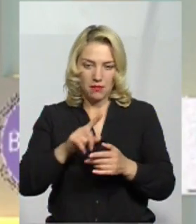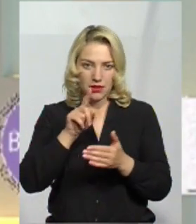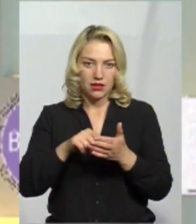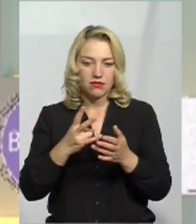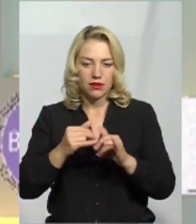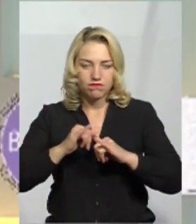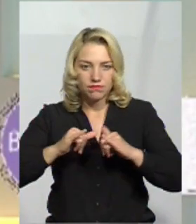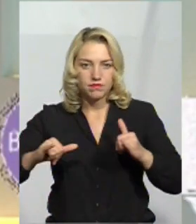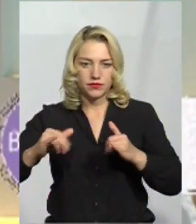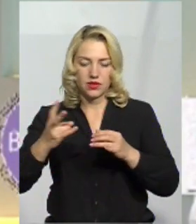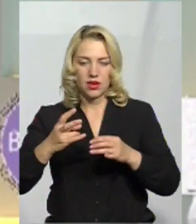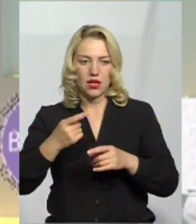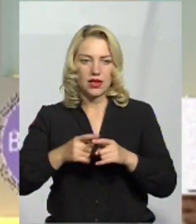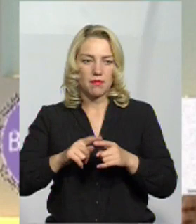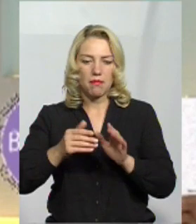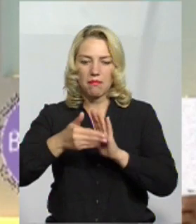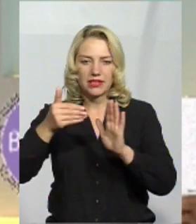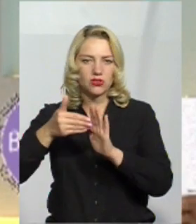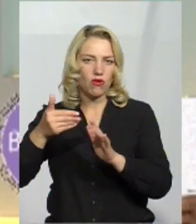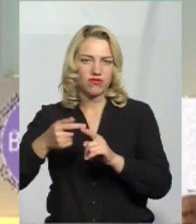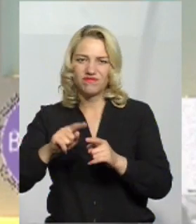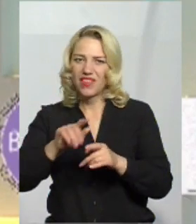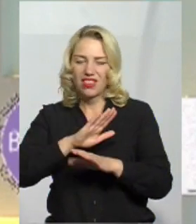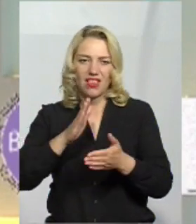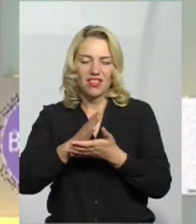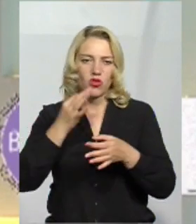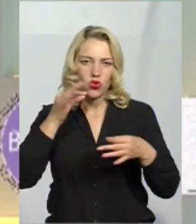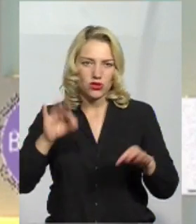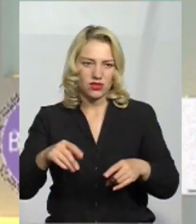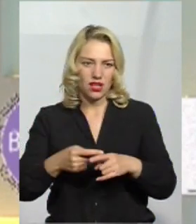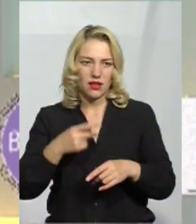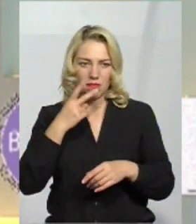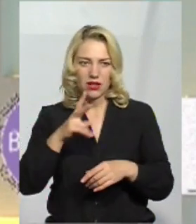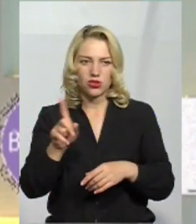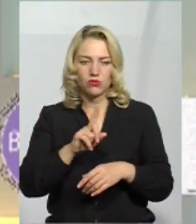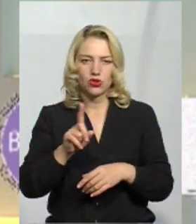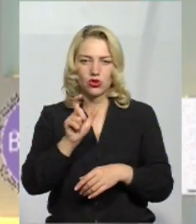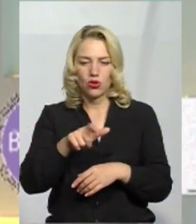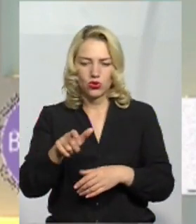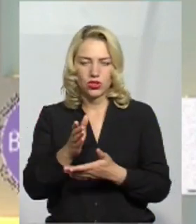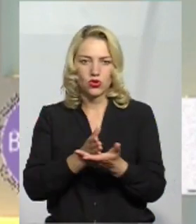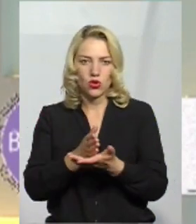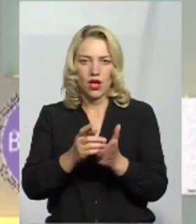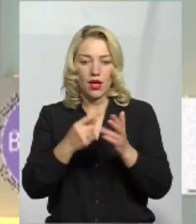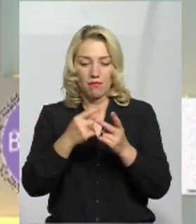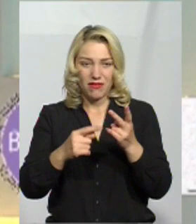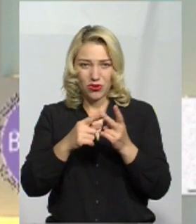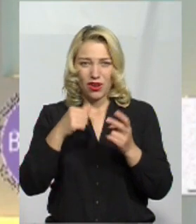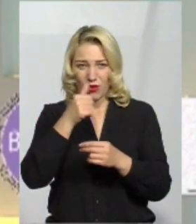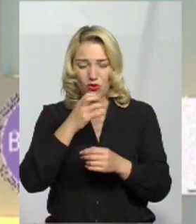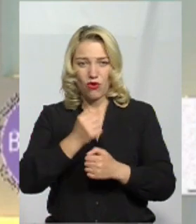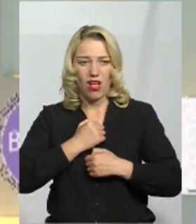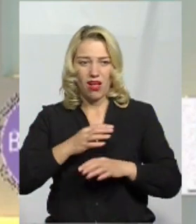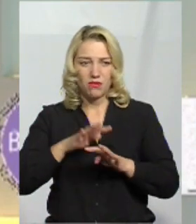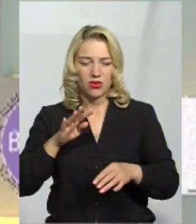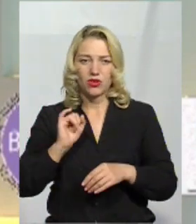частина законодавства і призову не є досконалою. Зараз ми бачимо, що люди можуть відслужити півтори роки в армії і жодного разу